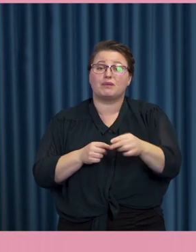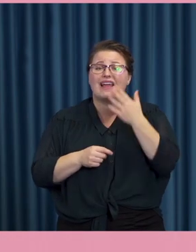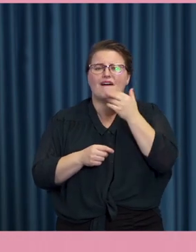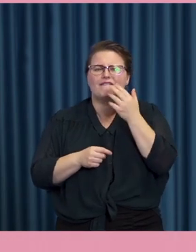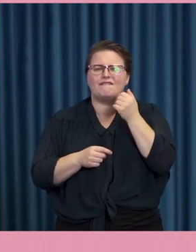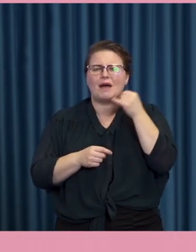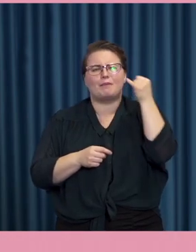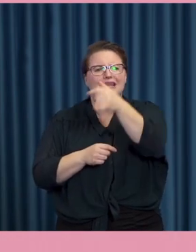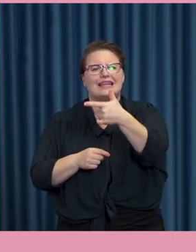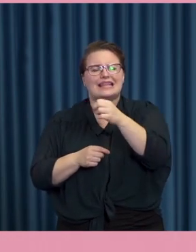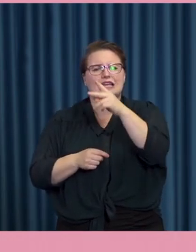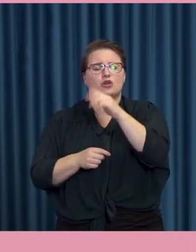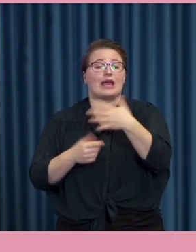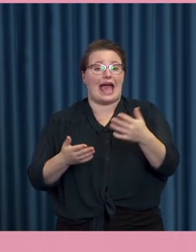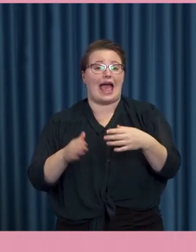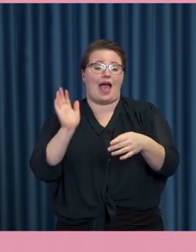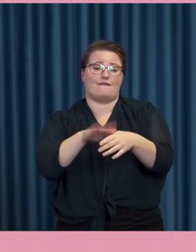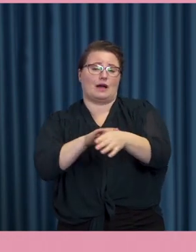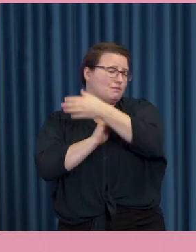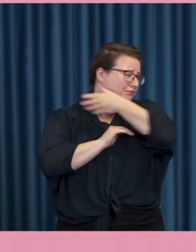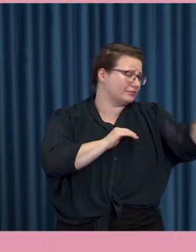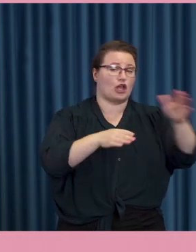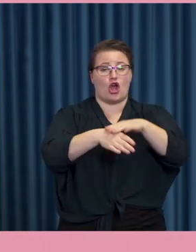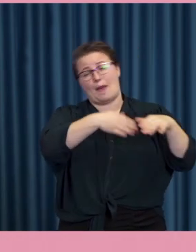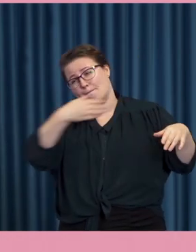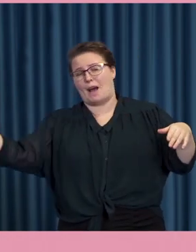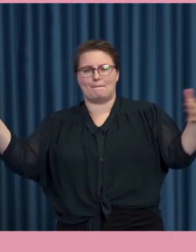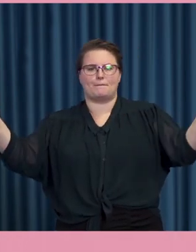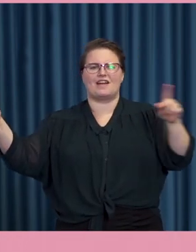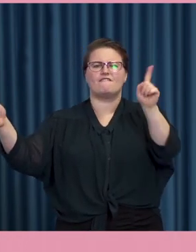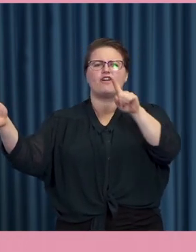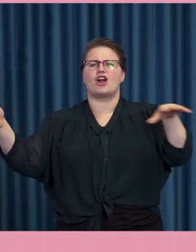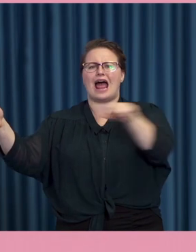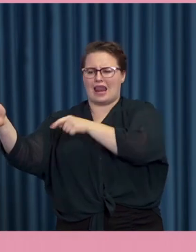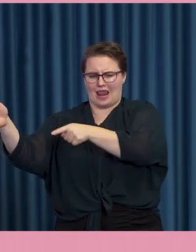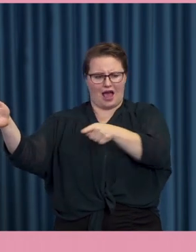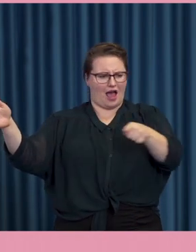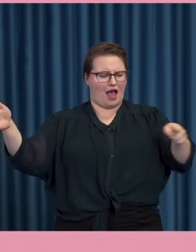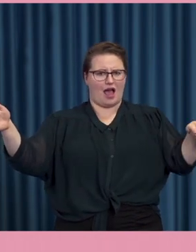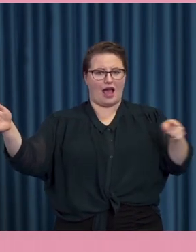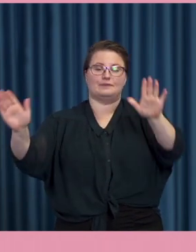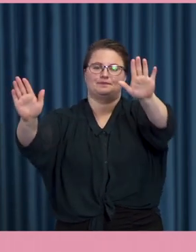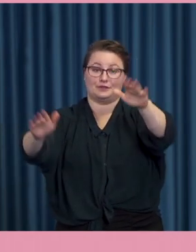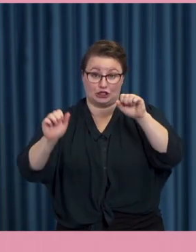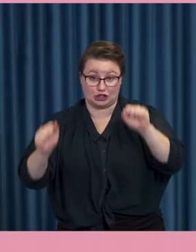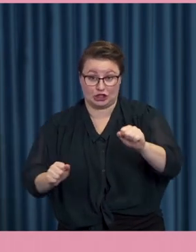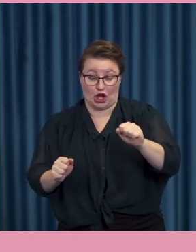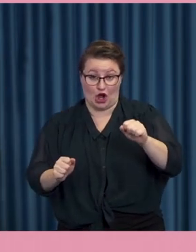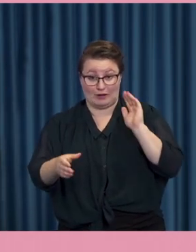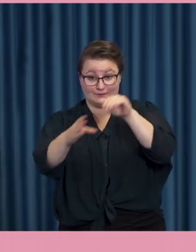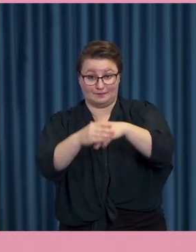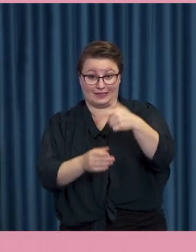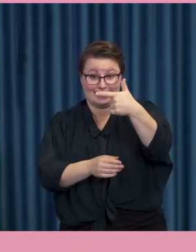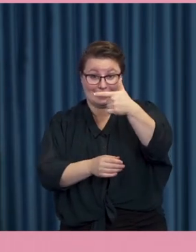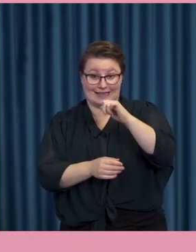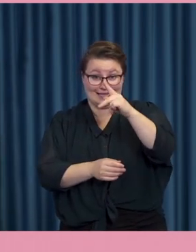ytterkanterna. Jag undrar vad resten är. Och nu ska jag inte säga att alla ska skaffa TikTok. För det en ganska riskig plattform att jobba med. Man måste veta vad